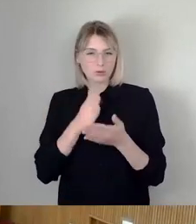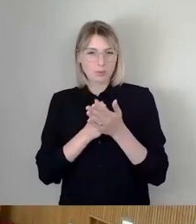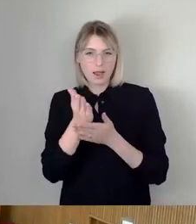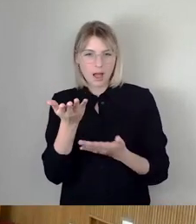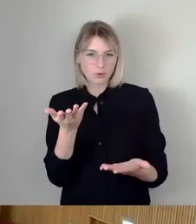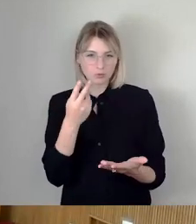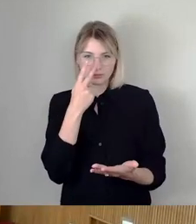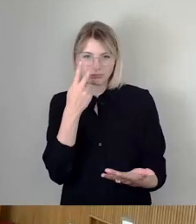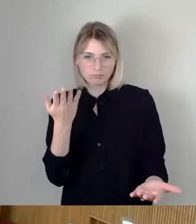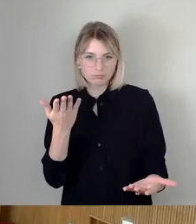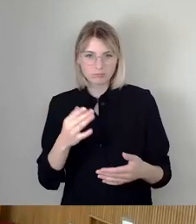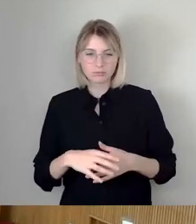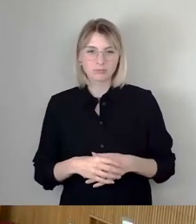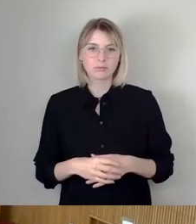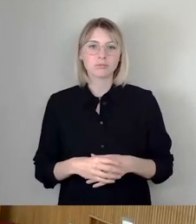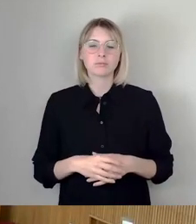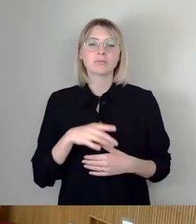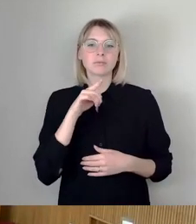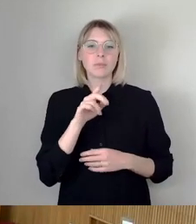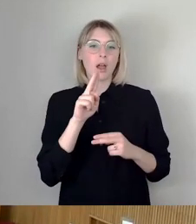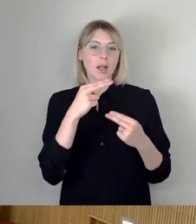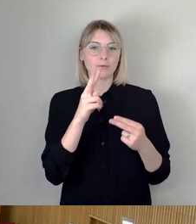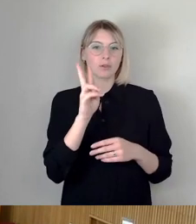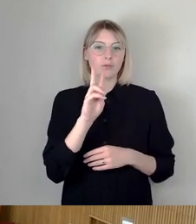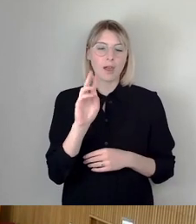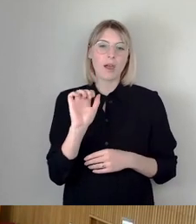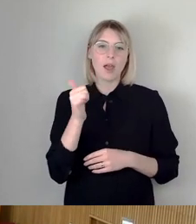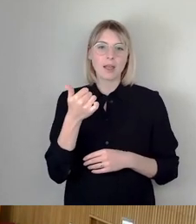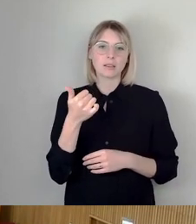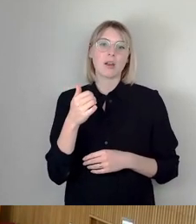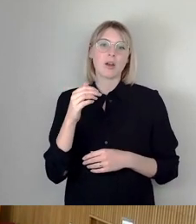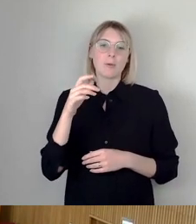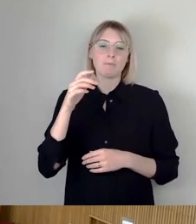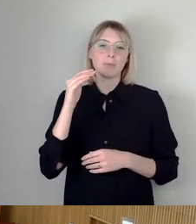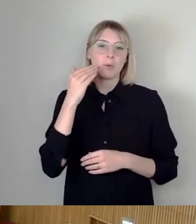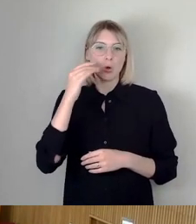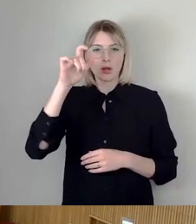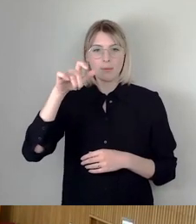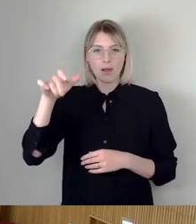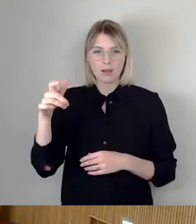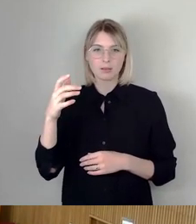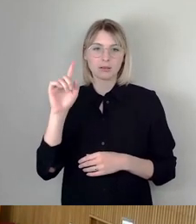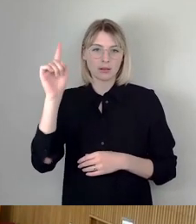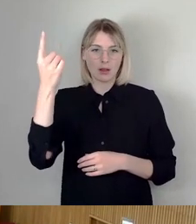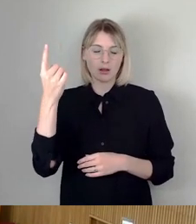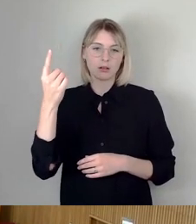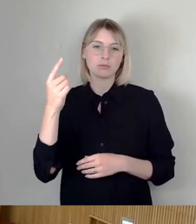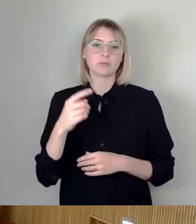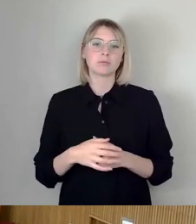Hier übernimmt die Beantwortung der erste Bürgermeister, Herr Donhauser. Ja, sehr geehrte Frau Hanschak,